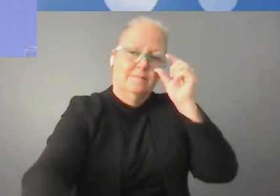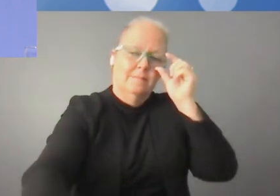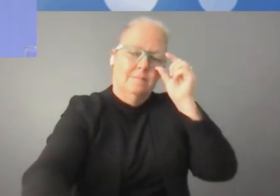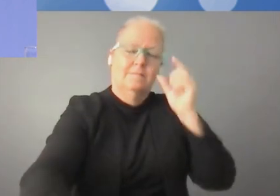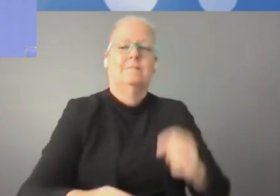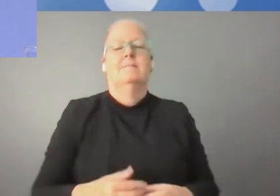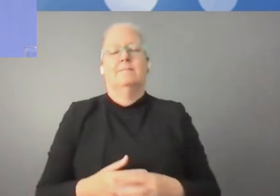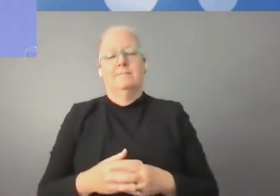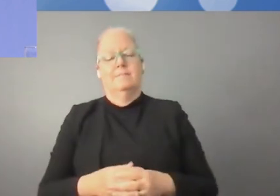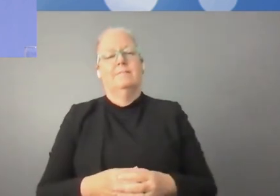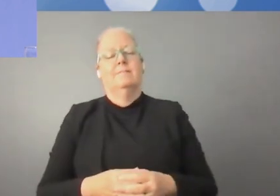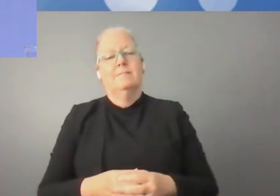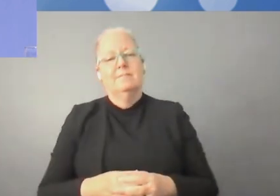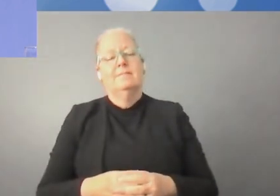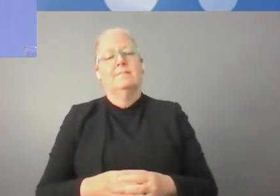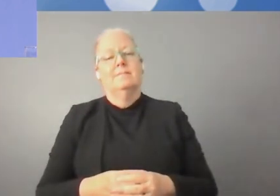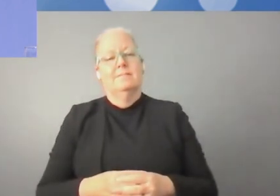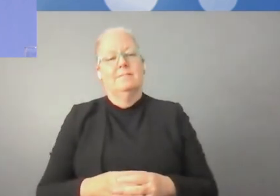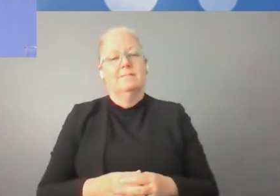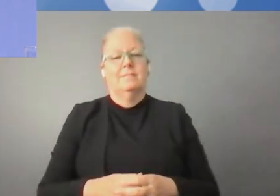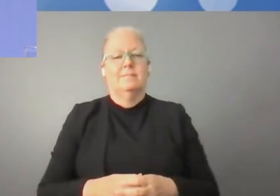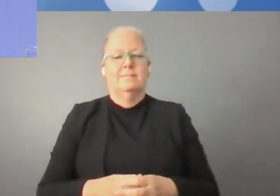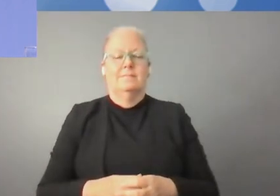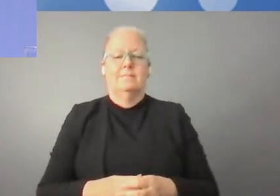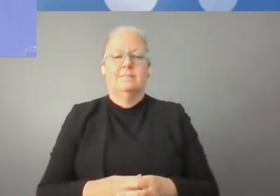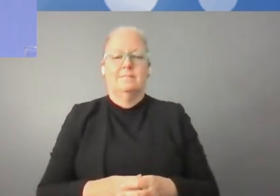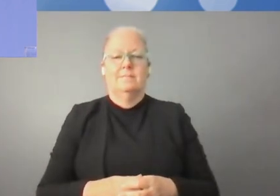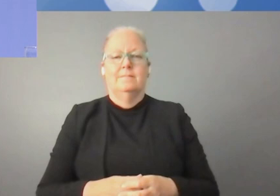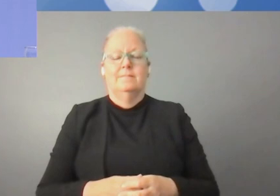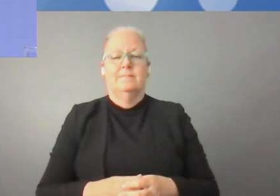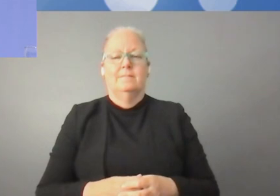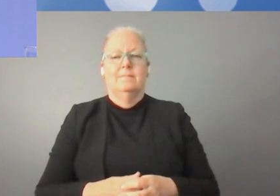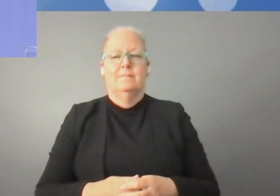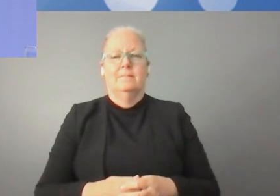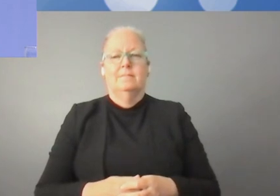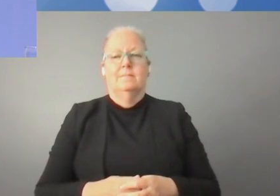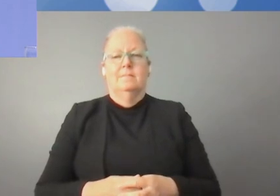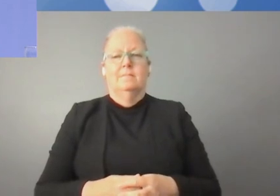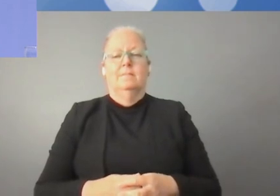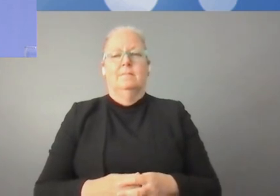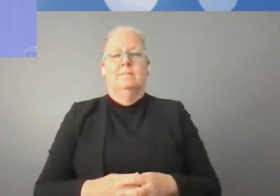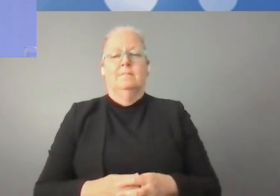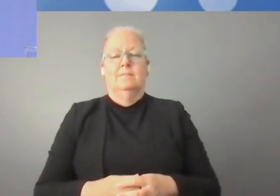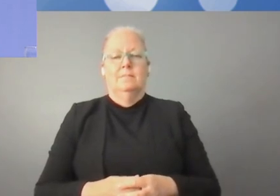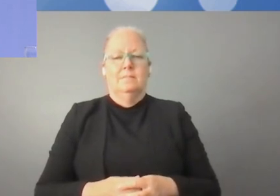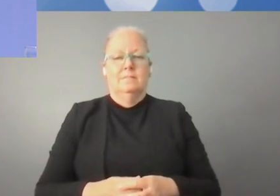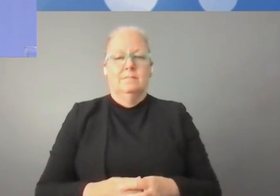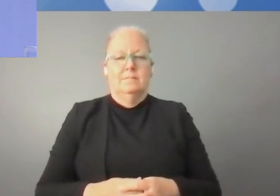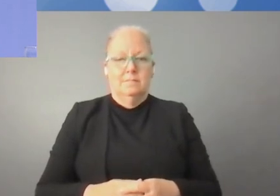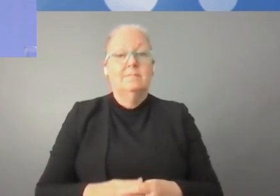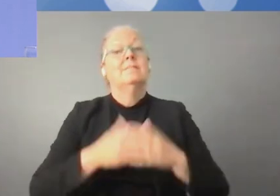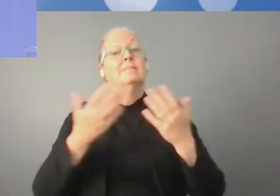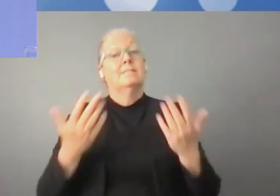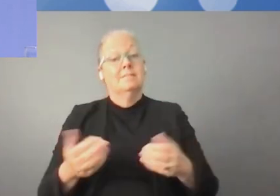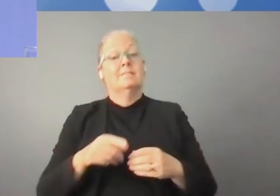une traduction de très grande qualité, que je remercie. Et ensuite, et c'est important, parce que si nous